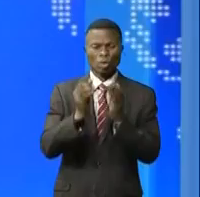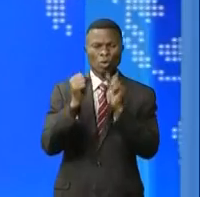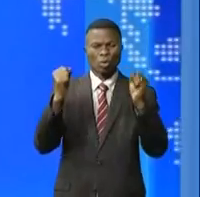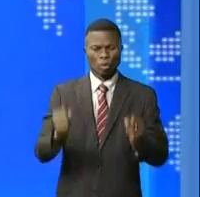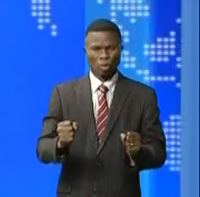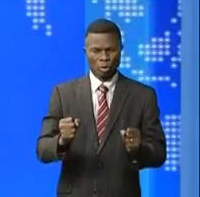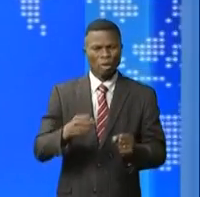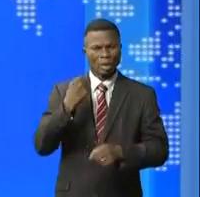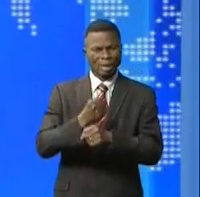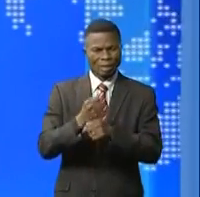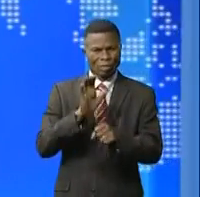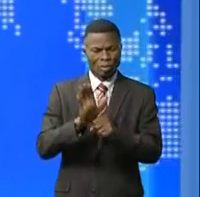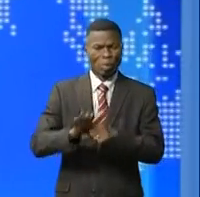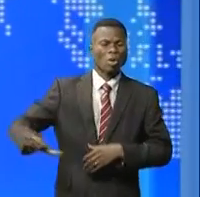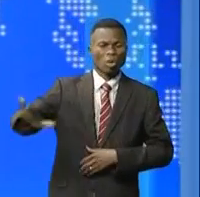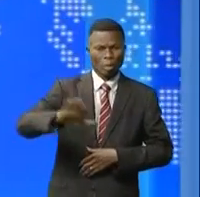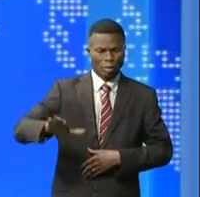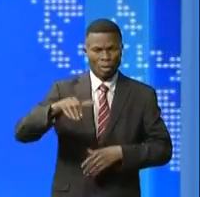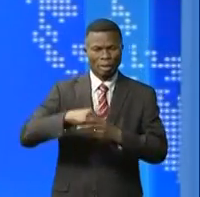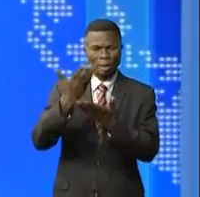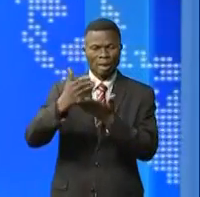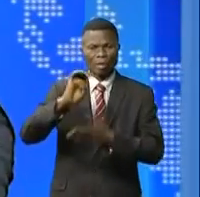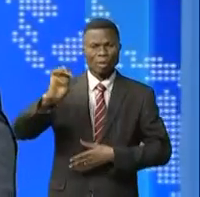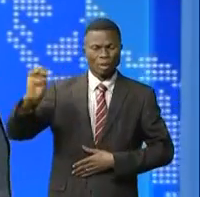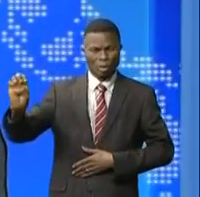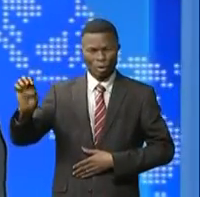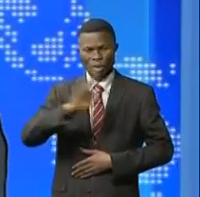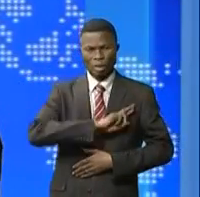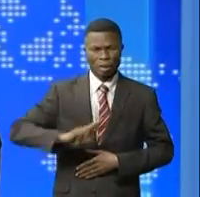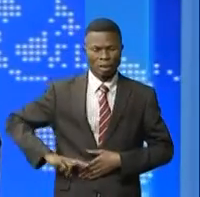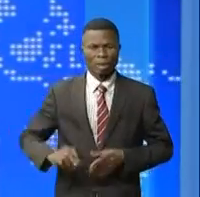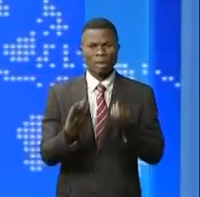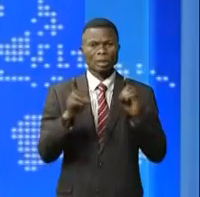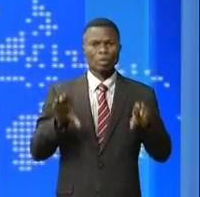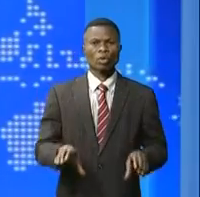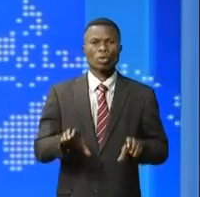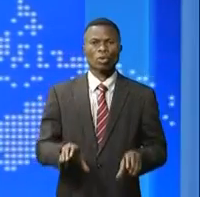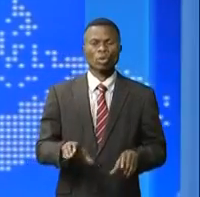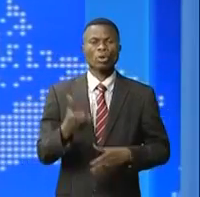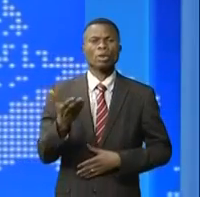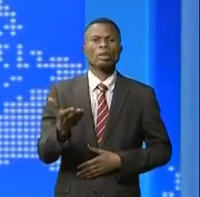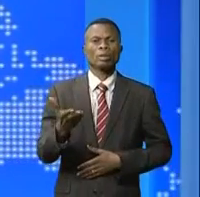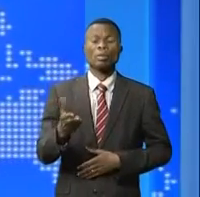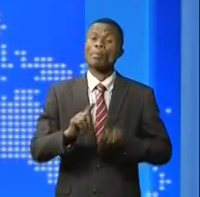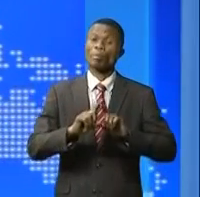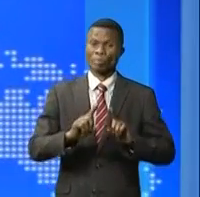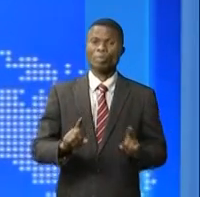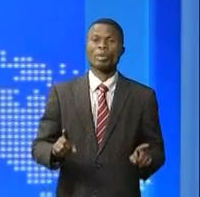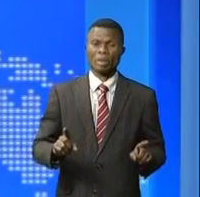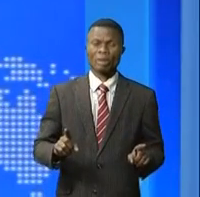C'est déploie à travers le pays, notamment dans la partie est de la République démocratique du Congo. Mais